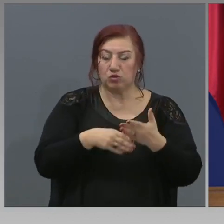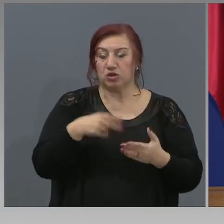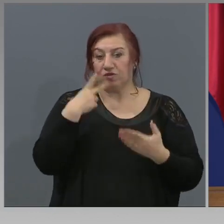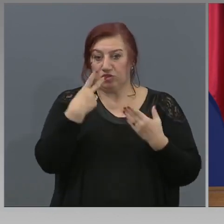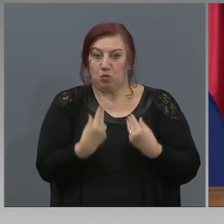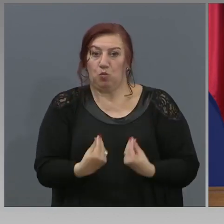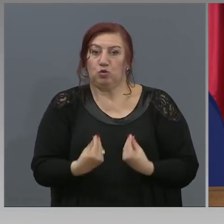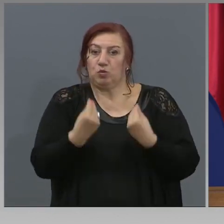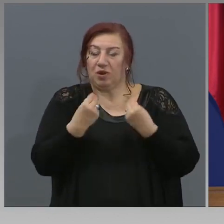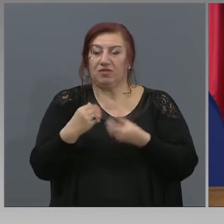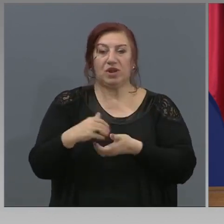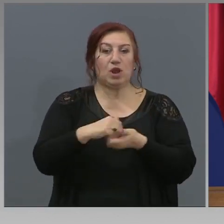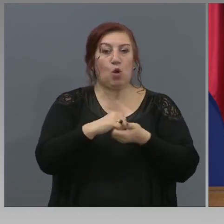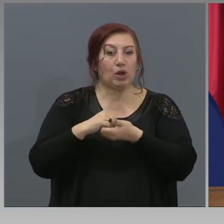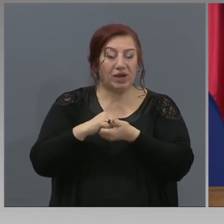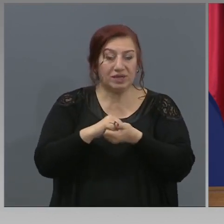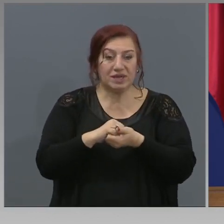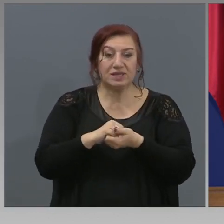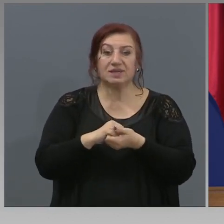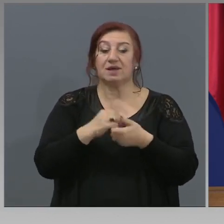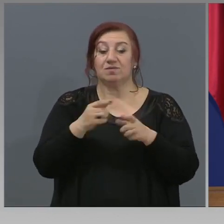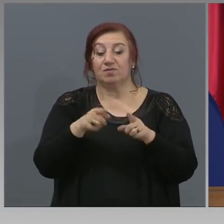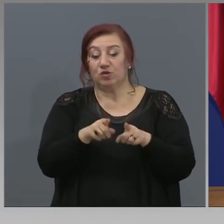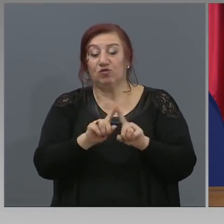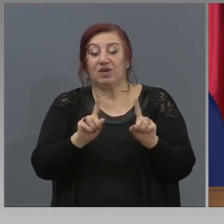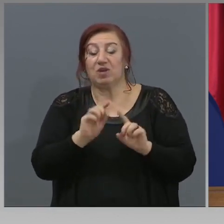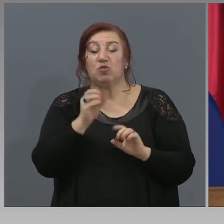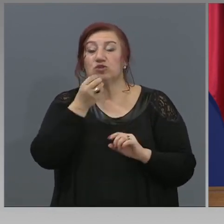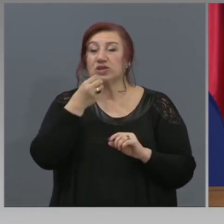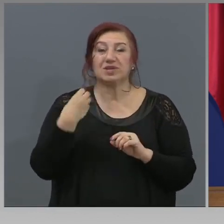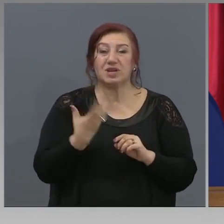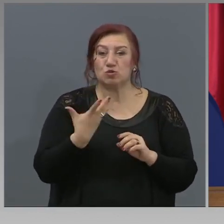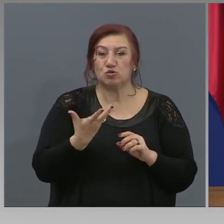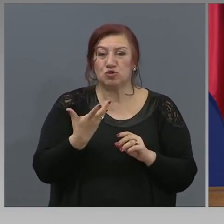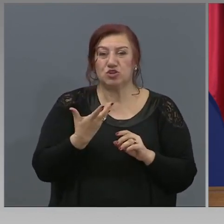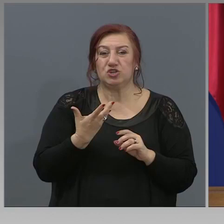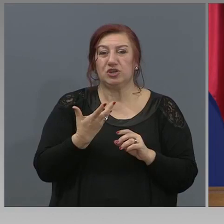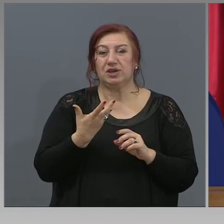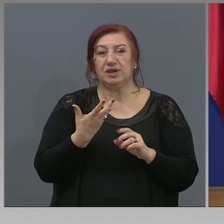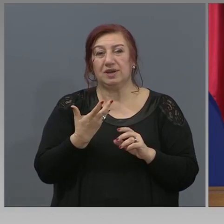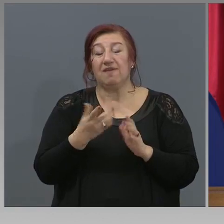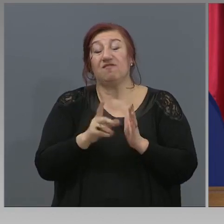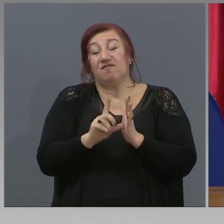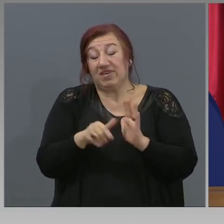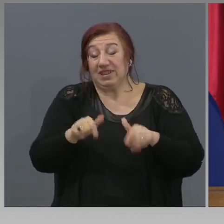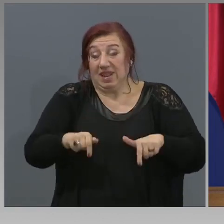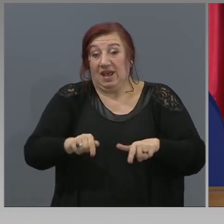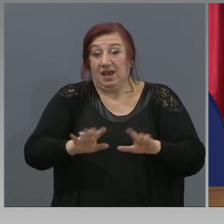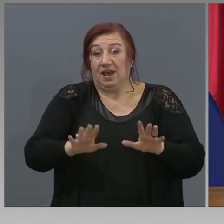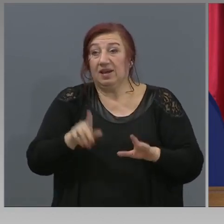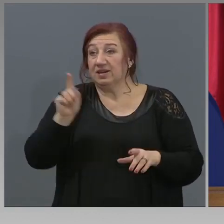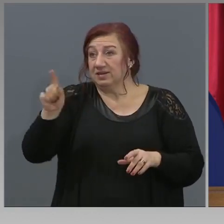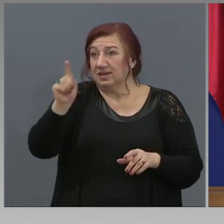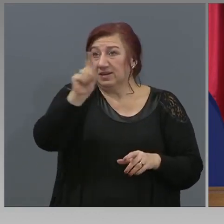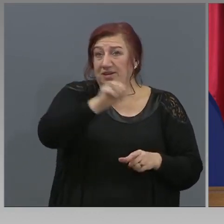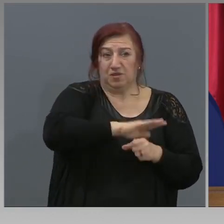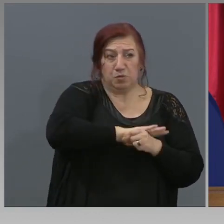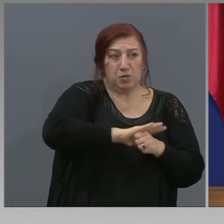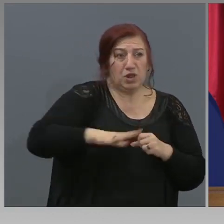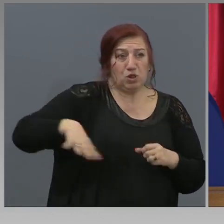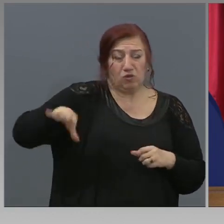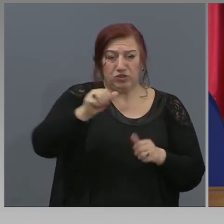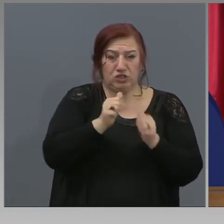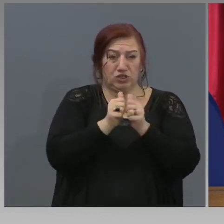подобряване на организацията, макар, че то не може да се случи веднага в всички, във всеки един клас.